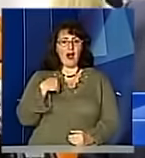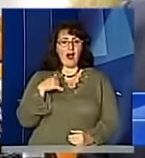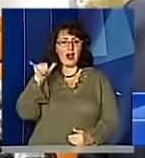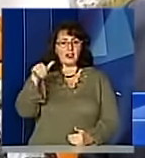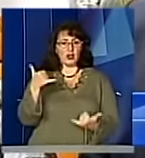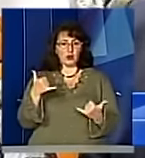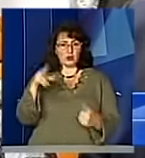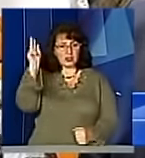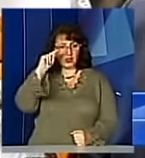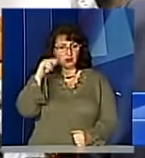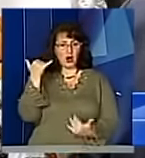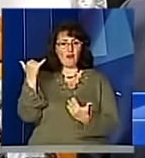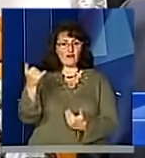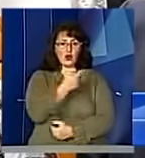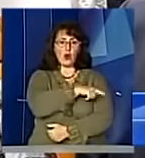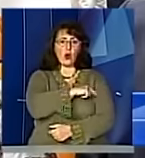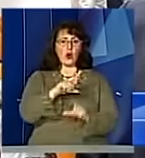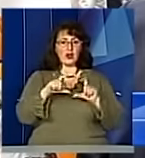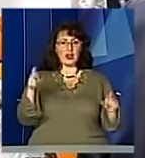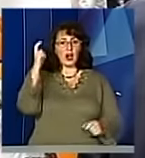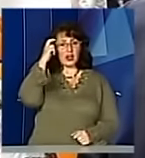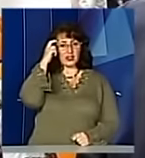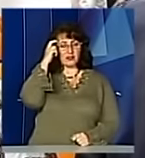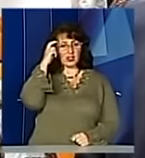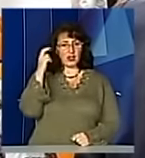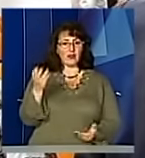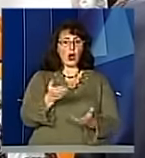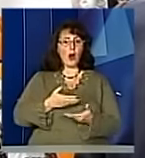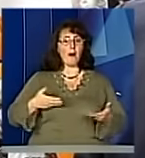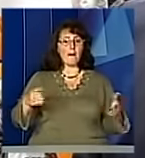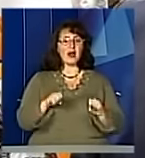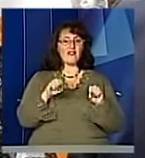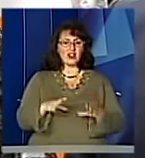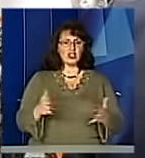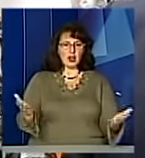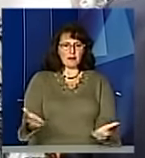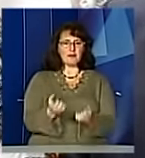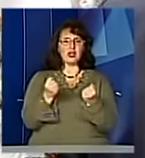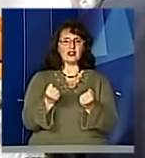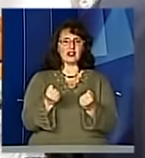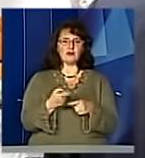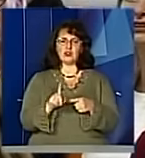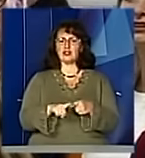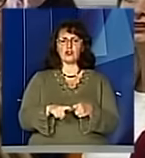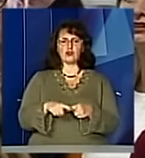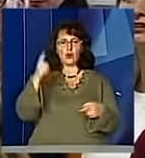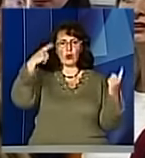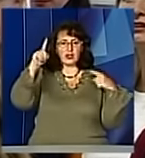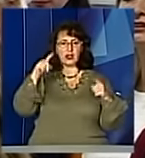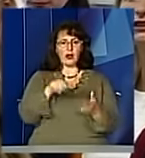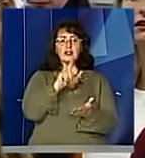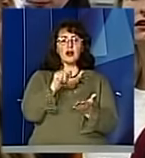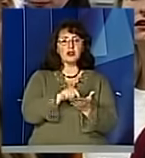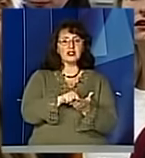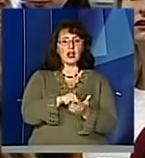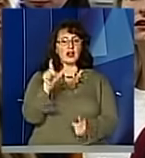зараз навчаюся в його клініці в Києві, то ми вирішили його підтримати з такою гарною ідеєю. На питання